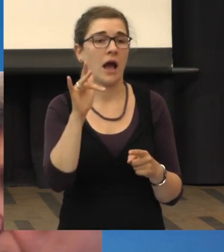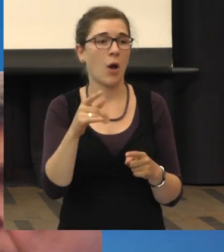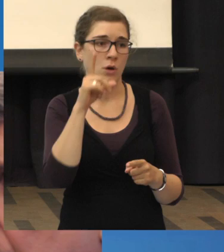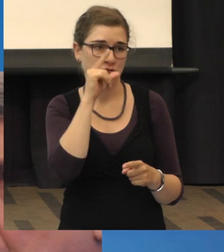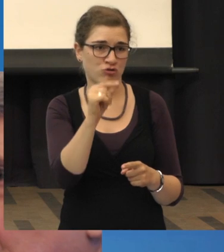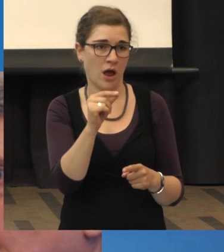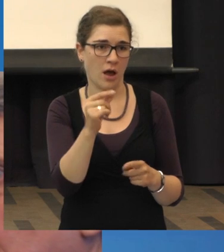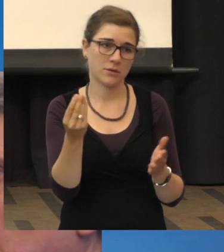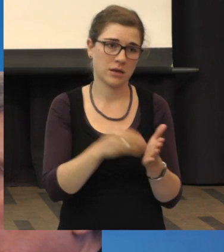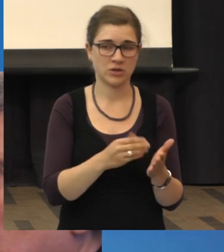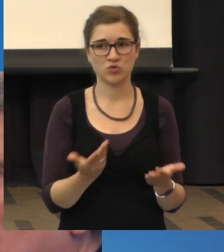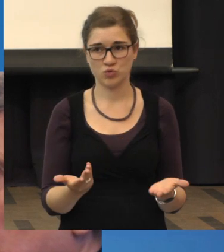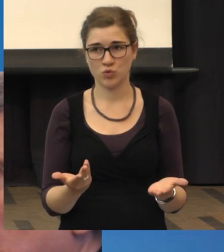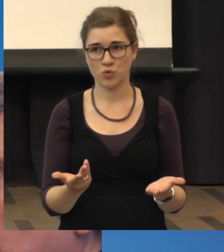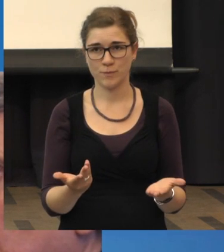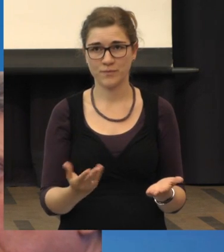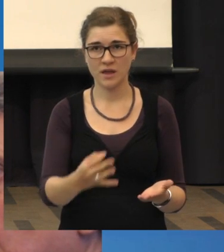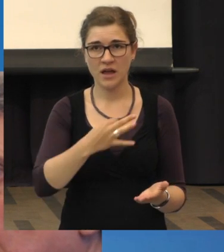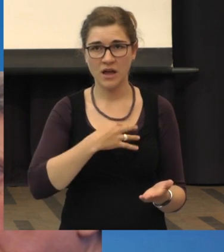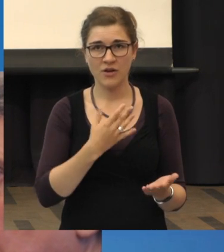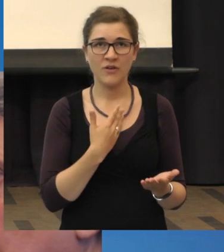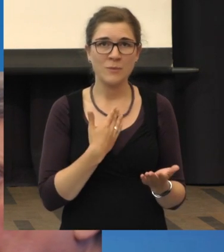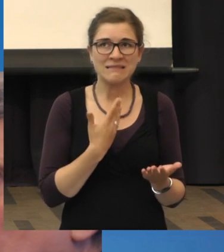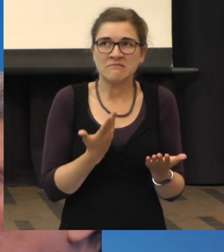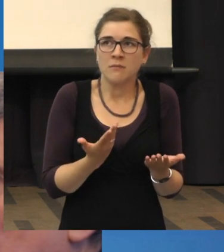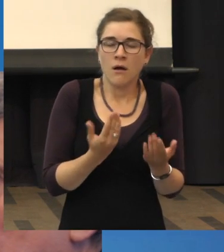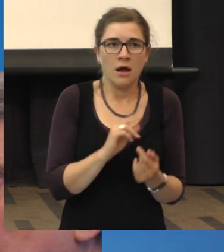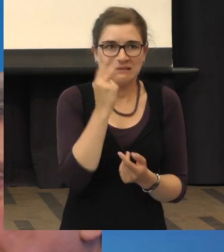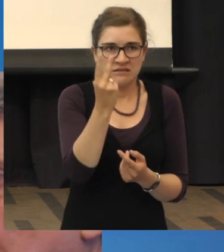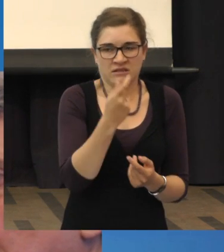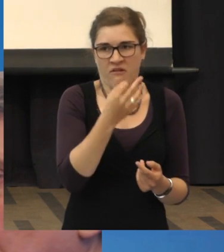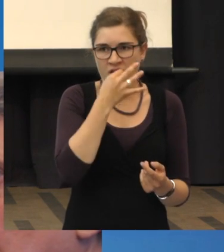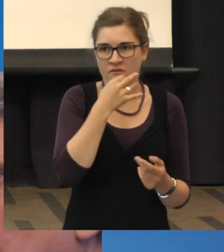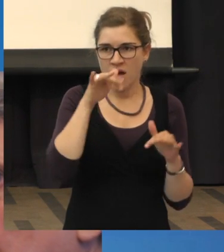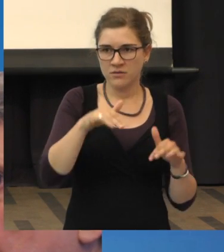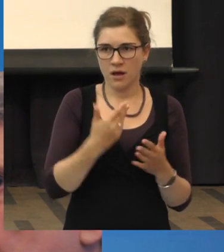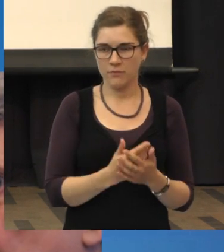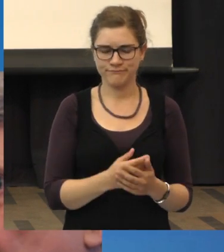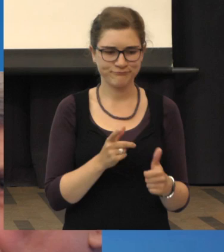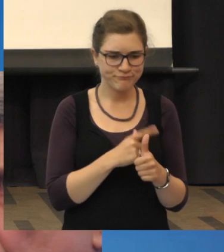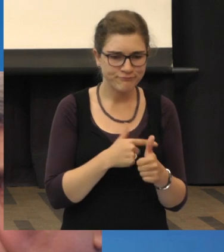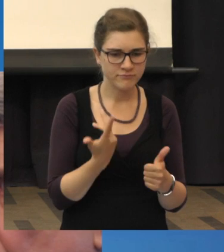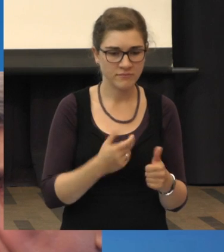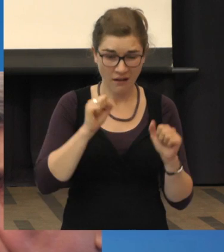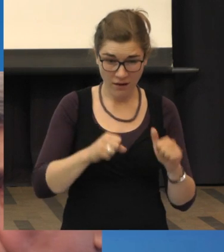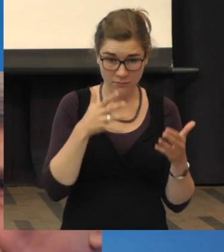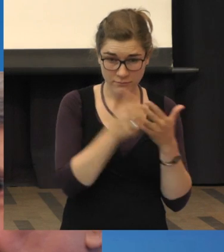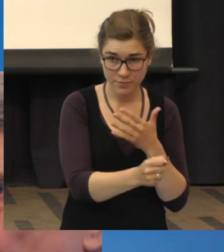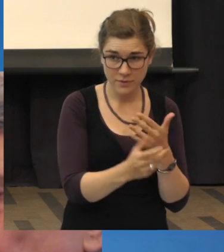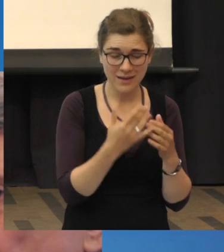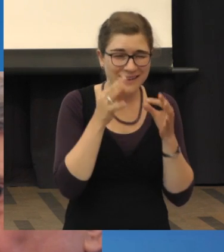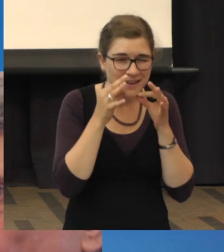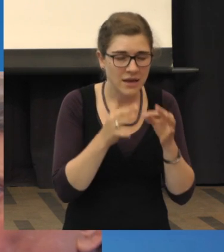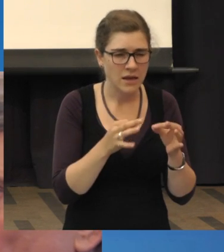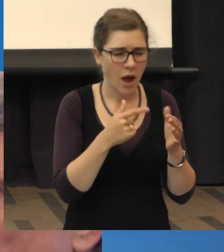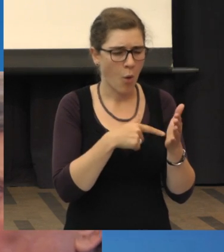Für mich gibt es in dem Zusammenhang zwei Fragen. A, kann man feststellen, welcher Teil der